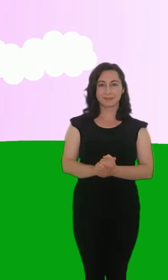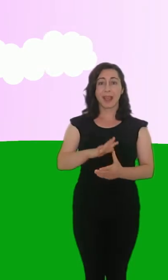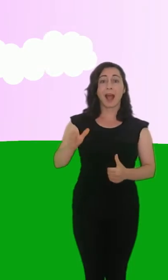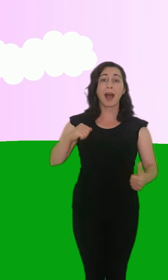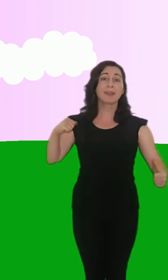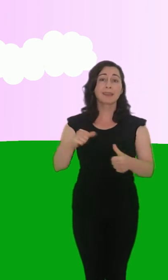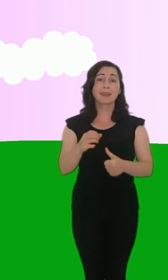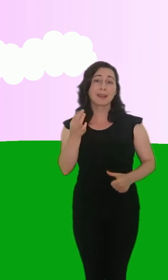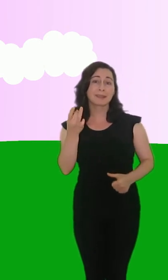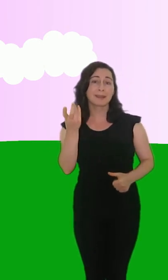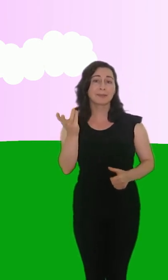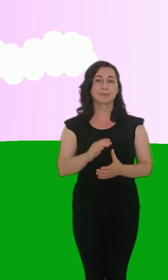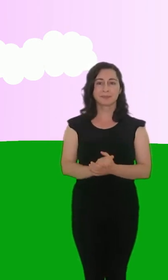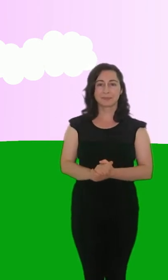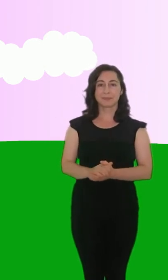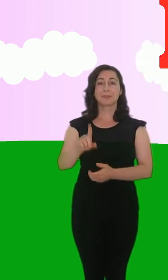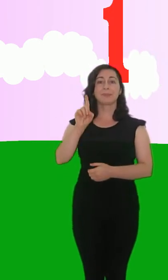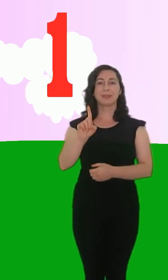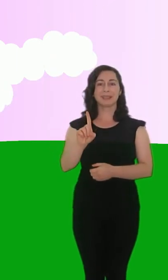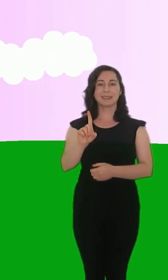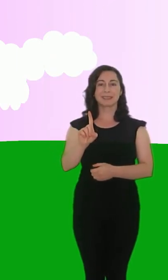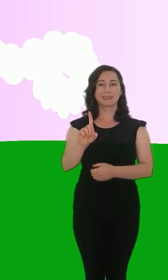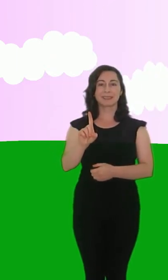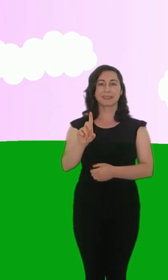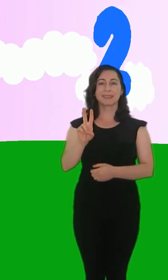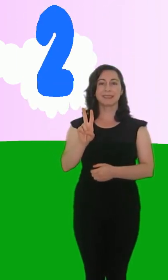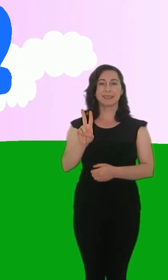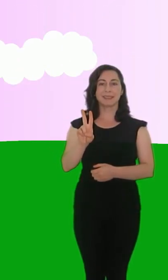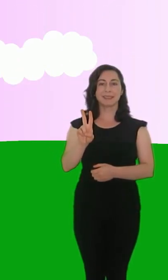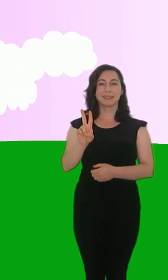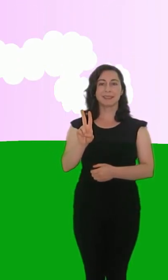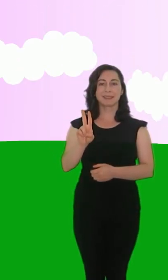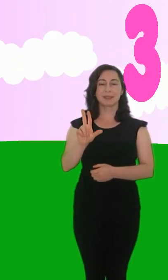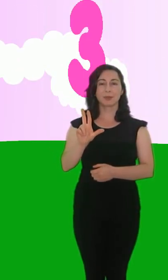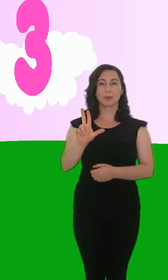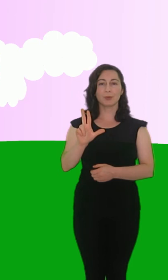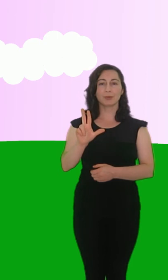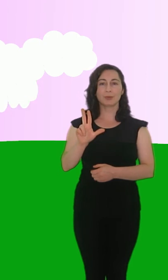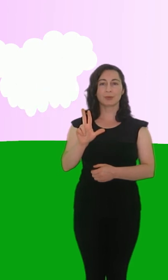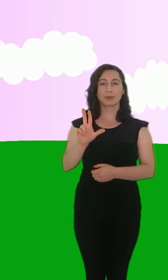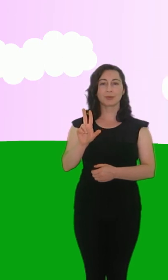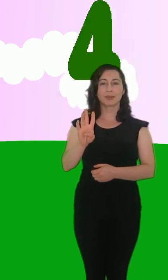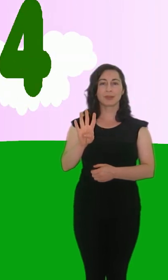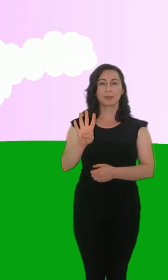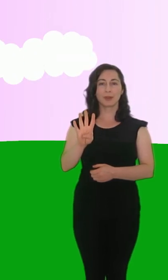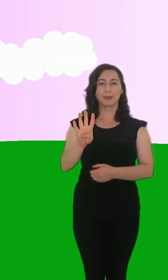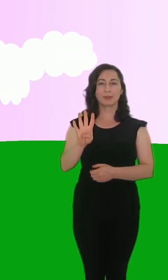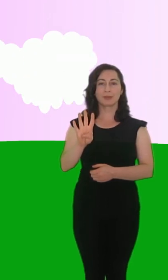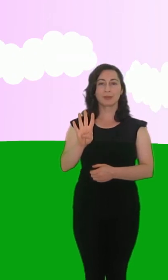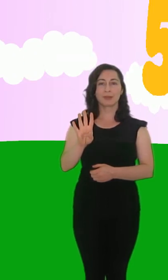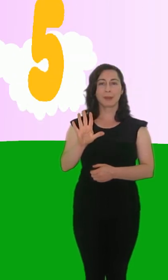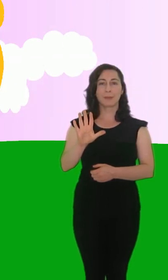Haydi tekrar sayalım. 1, 2, 3, 4,